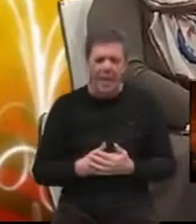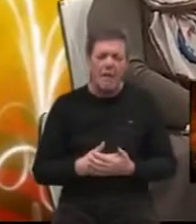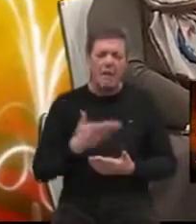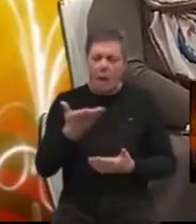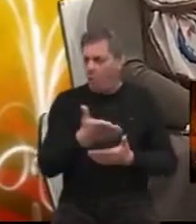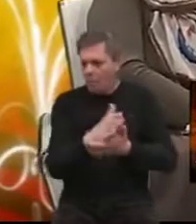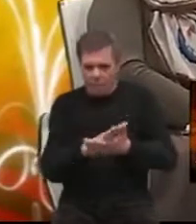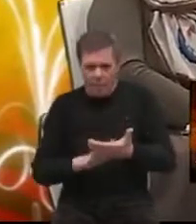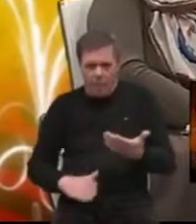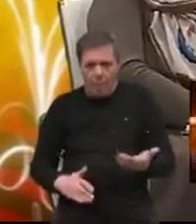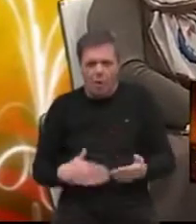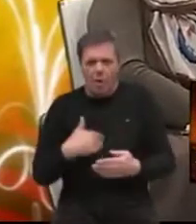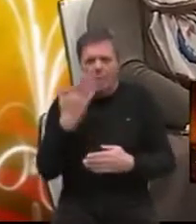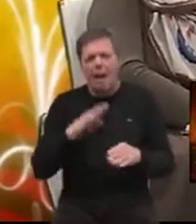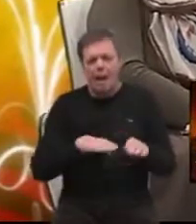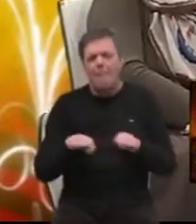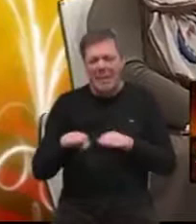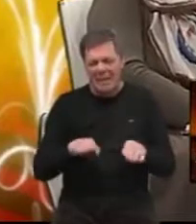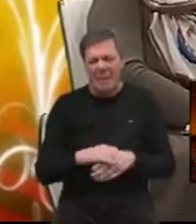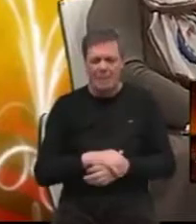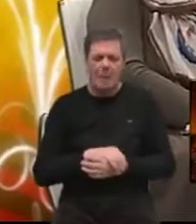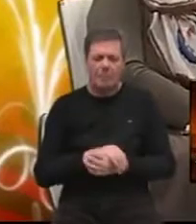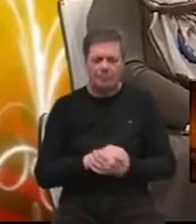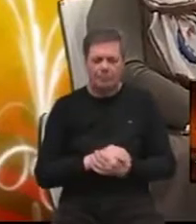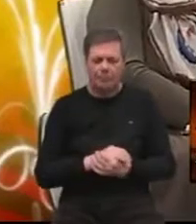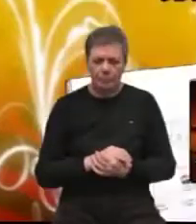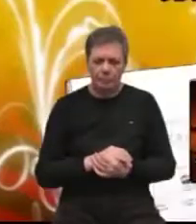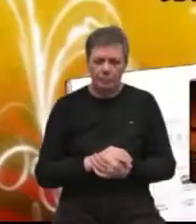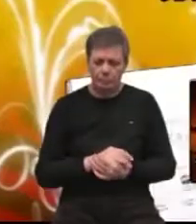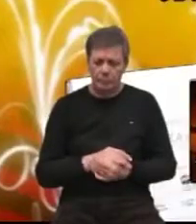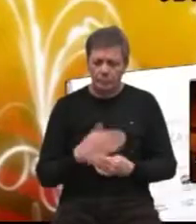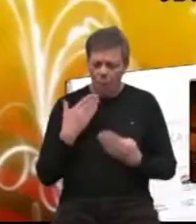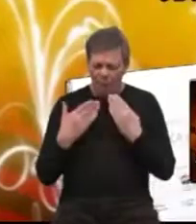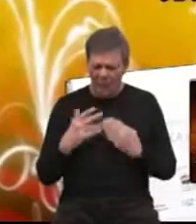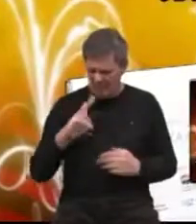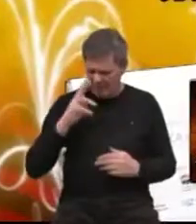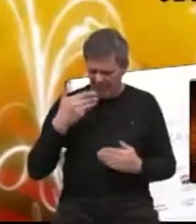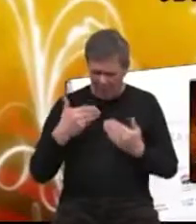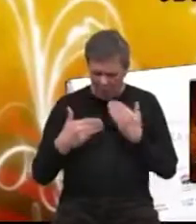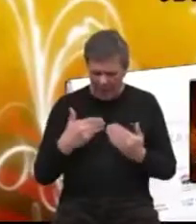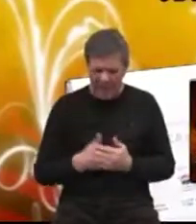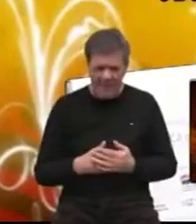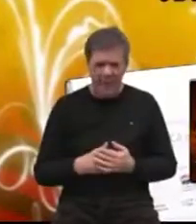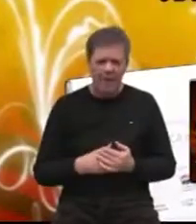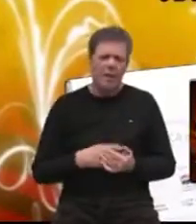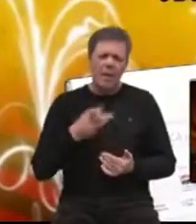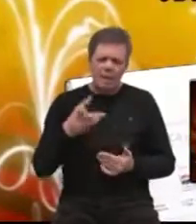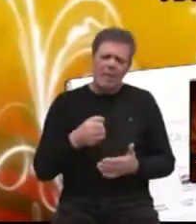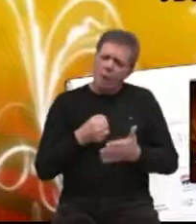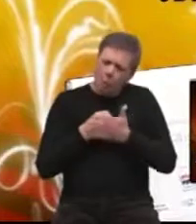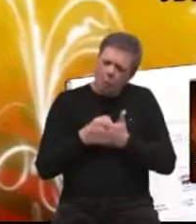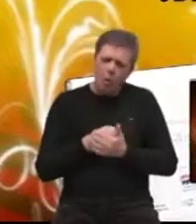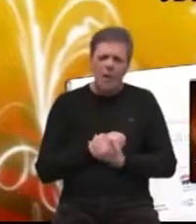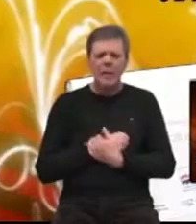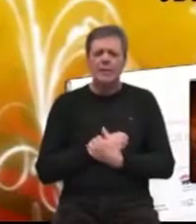krene prema ministarstvima Kad ste već spomenuli konferenciju, ovo je treća konferencija, to je zaista ste isto ustrajni. Prva je bila